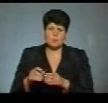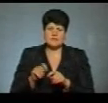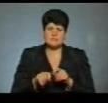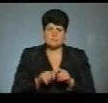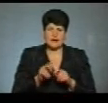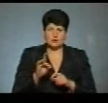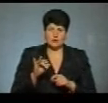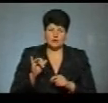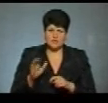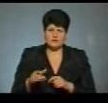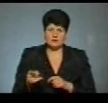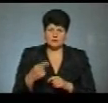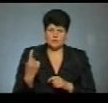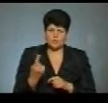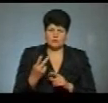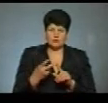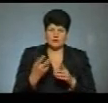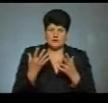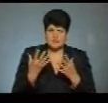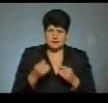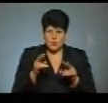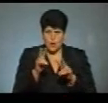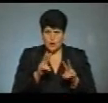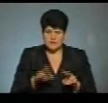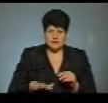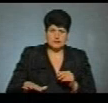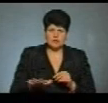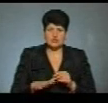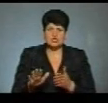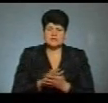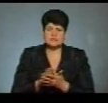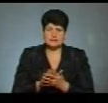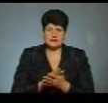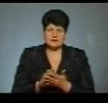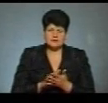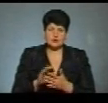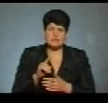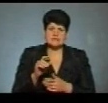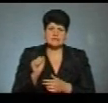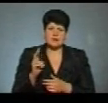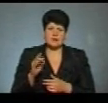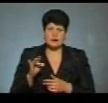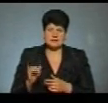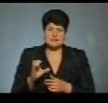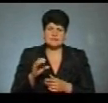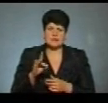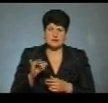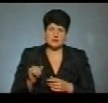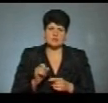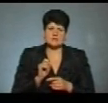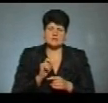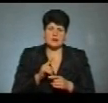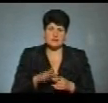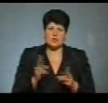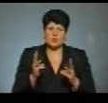Держекоінспекції Тернопільщини другий день поспіль оглядають територію Частилівського орнітологічного заказника та Серецького заказника, які